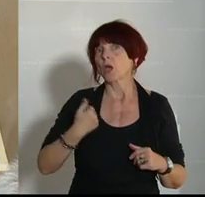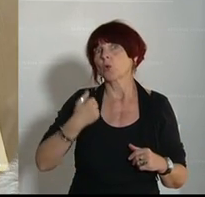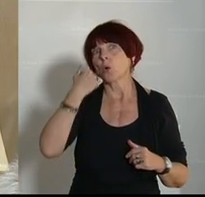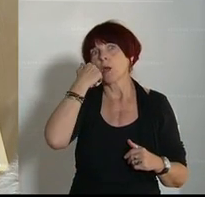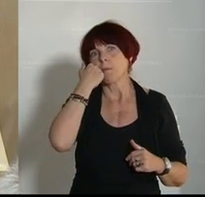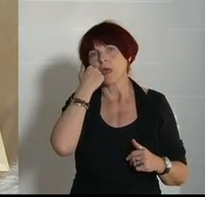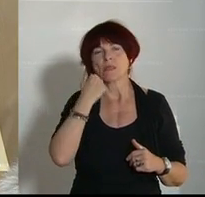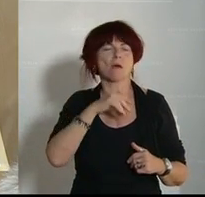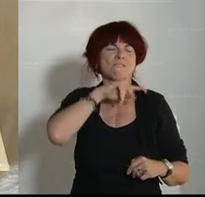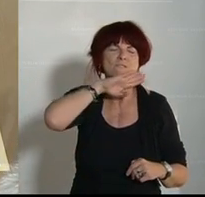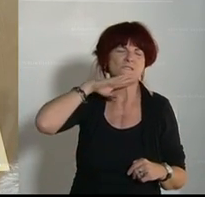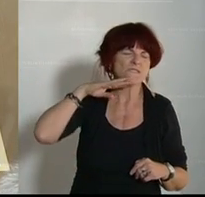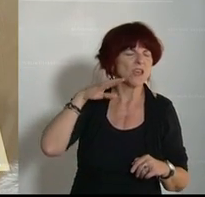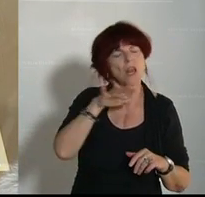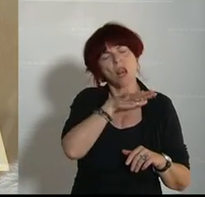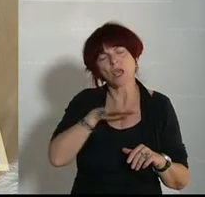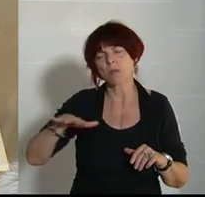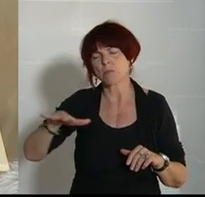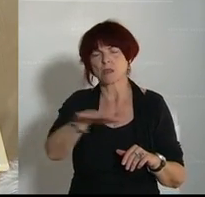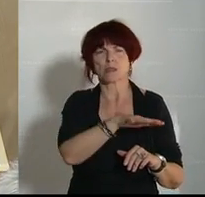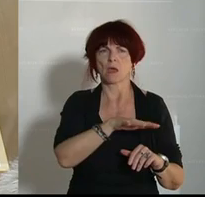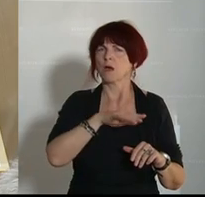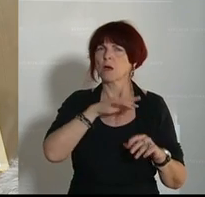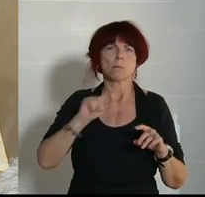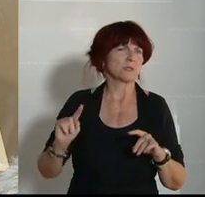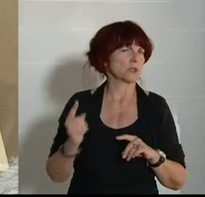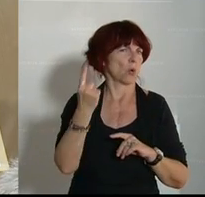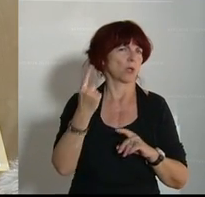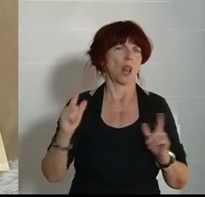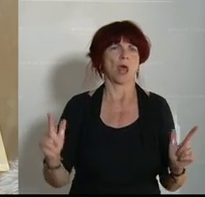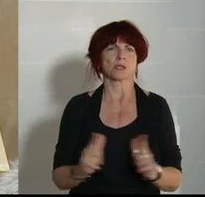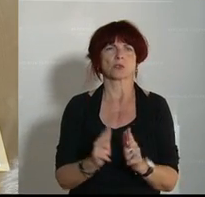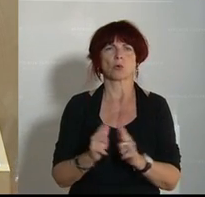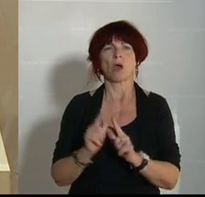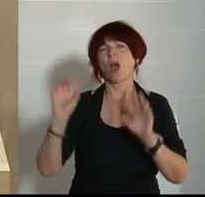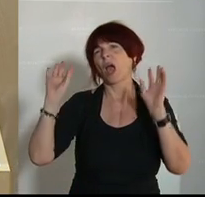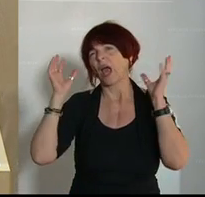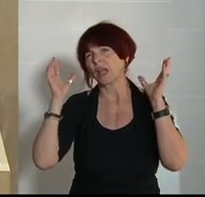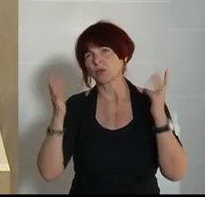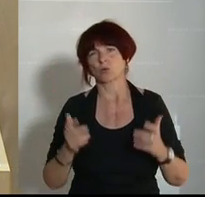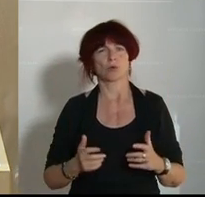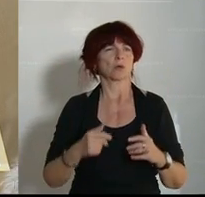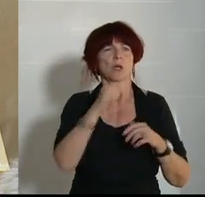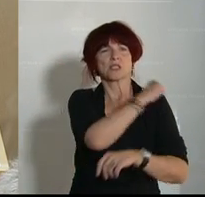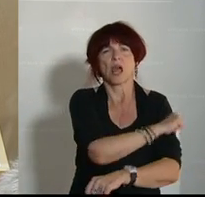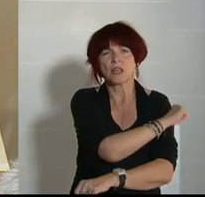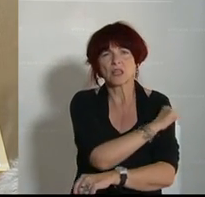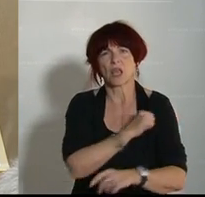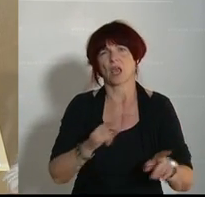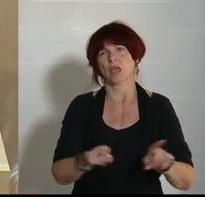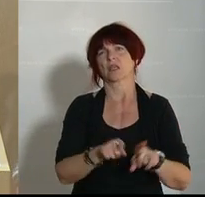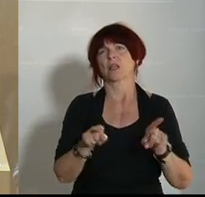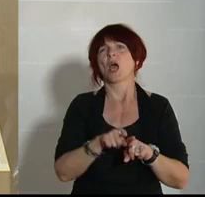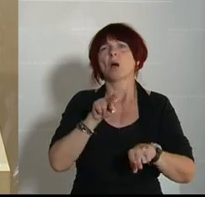auf vielen verschiedenen Gebieten Außerordentliches, zum Beispiel im Rettungs und Sanitätswesen, in der Pflege, in Krankenanstalten,